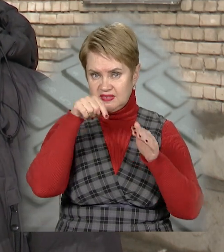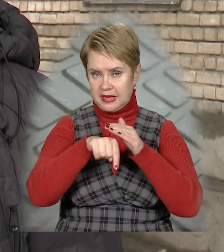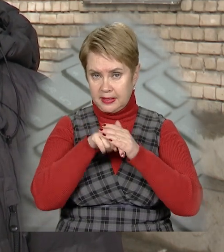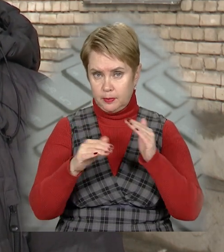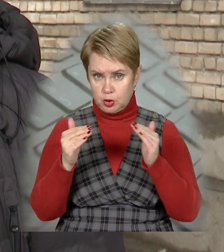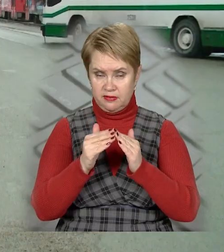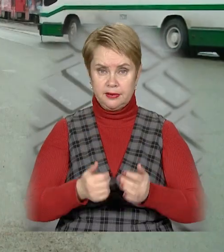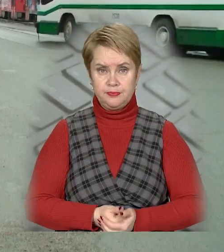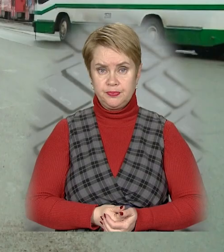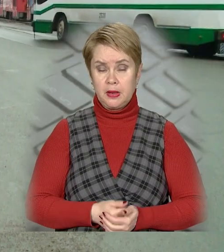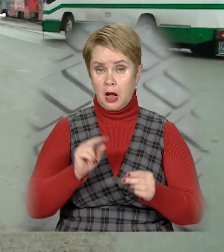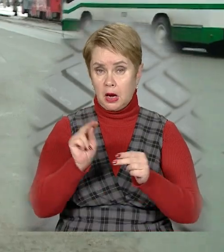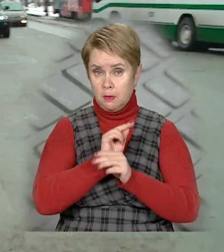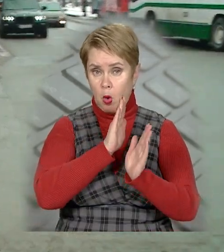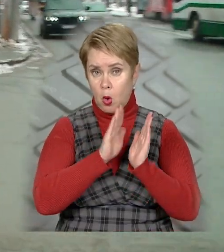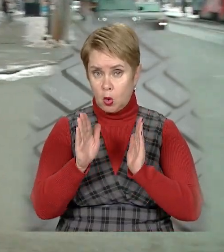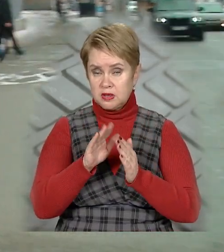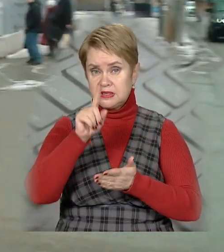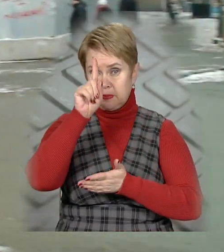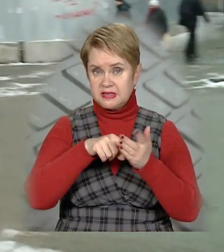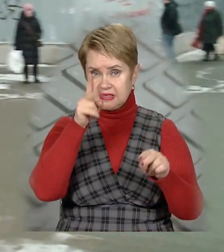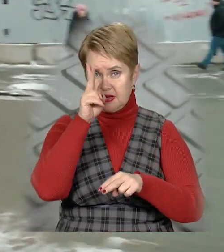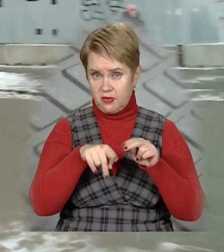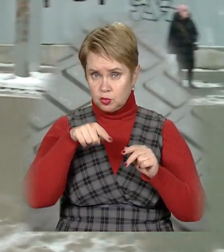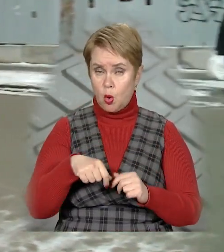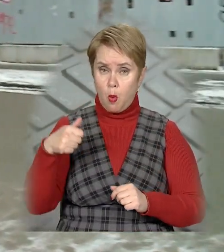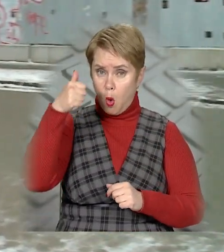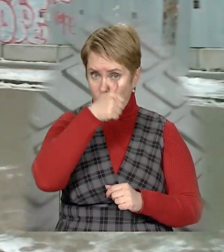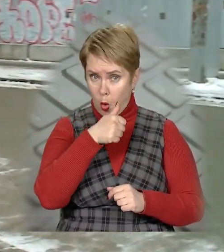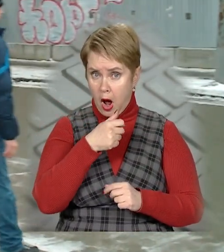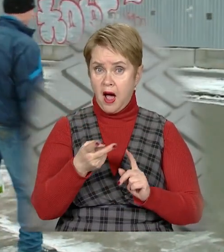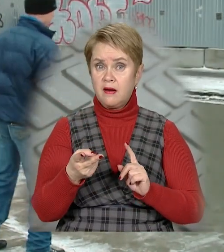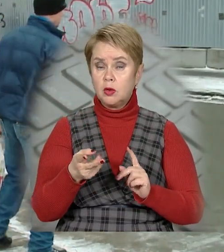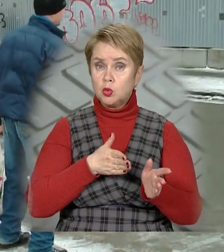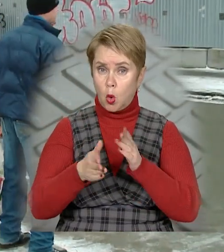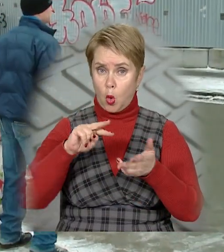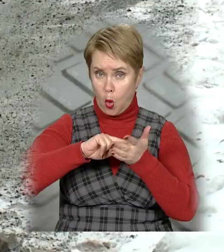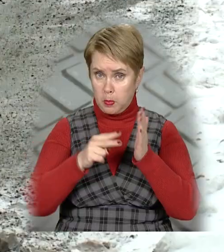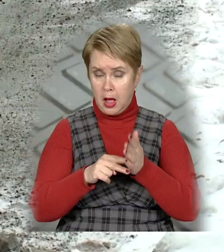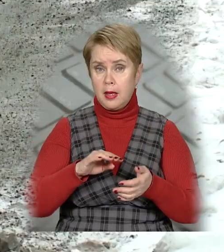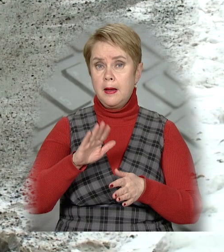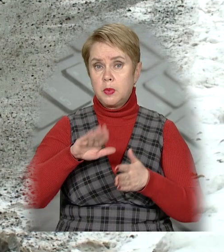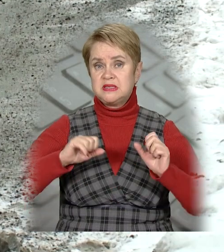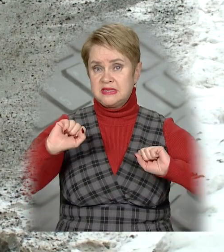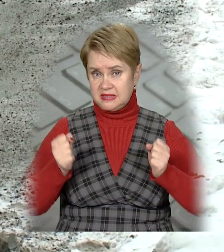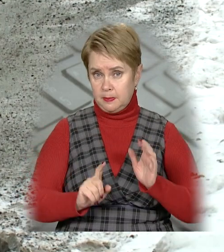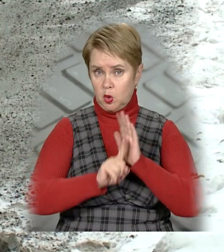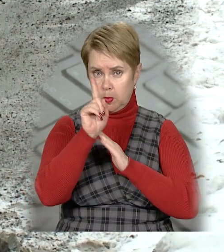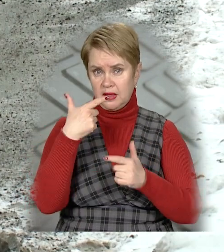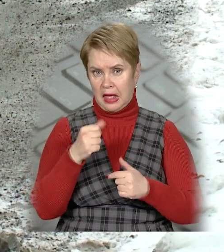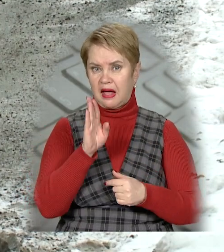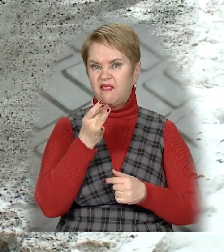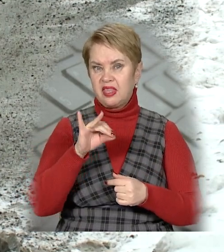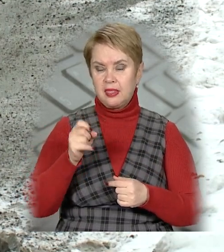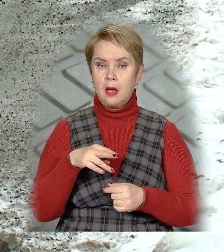всередині будівлі. Ремонт гуртожитку сподіваються завершити у цьому році. А дорогу полагодять планово після зими розпочнуть